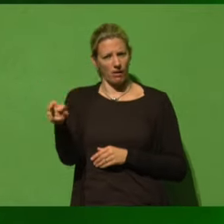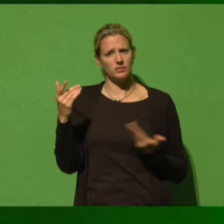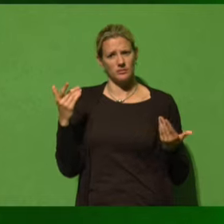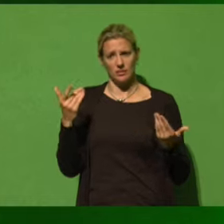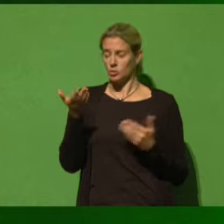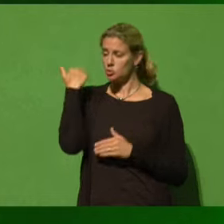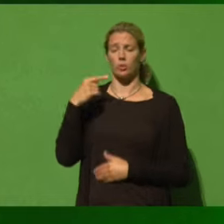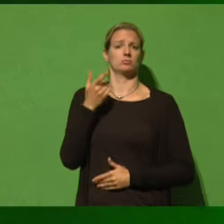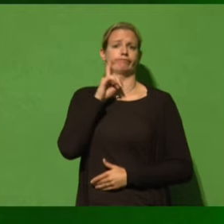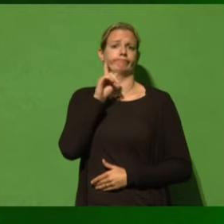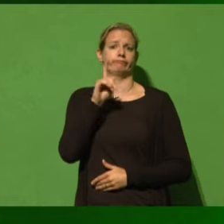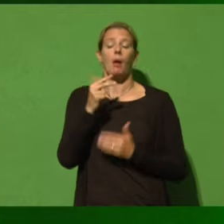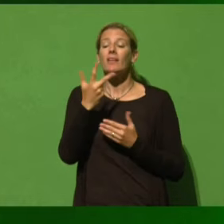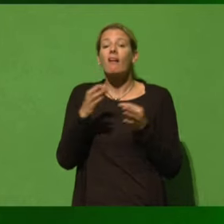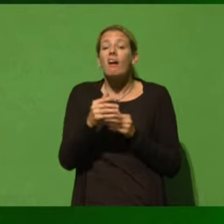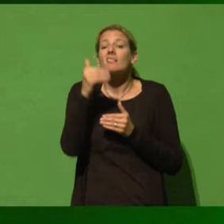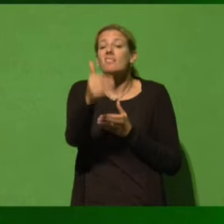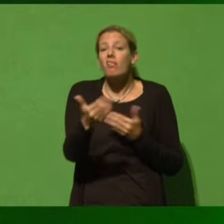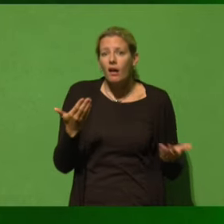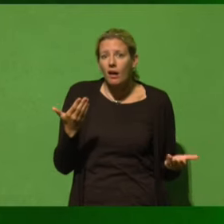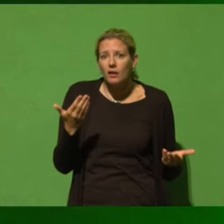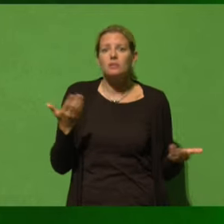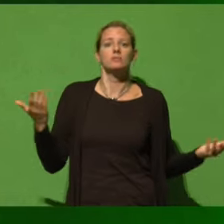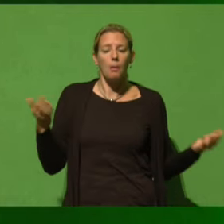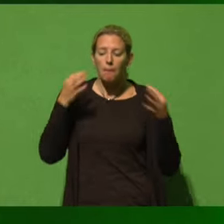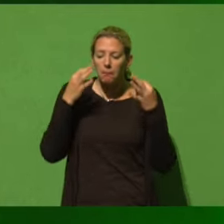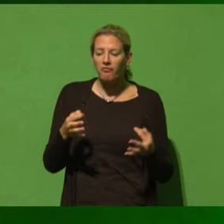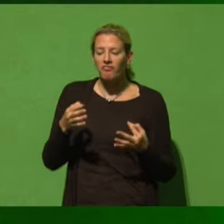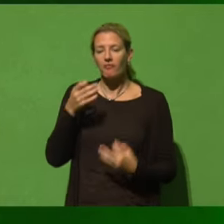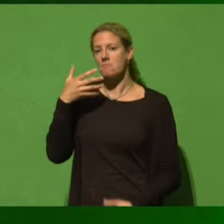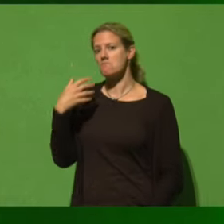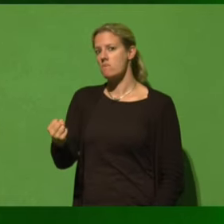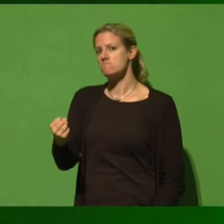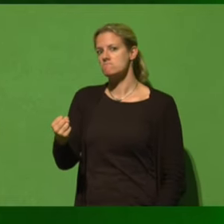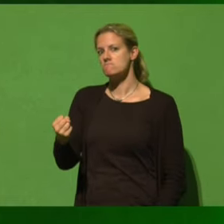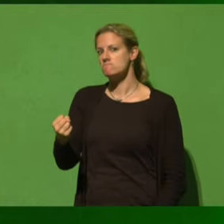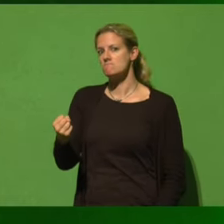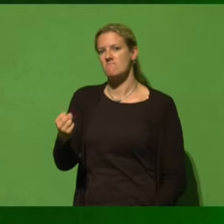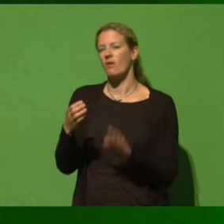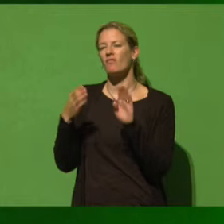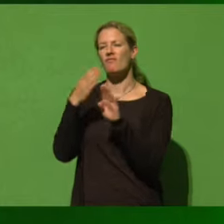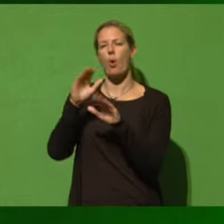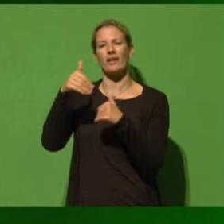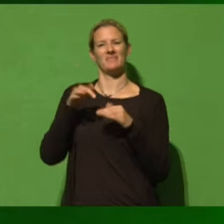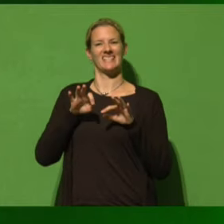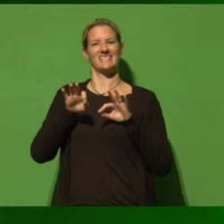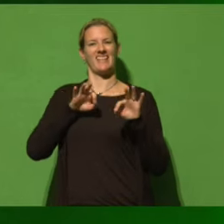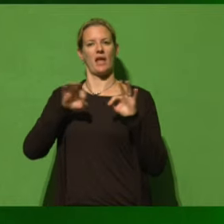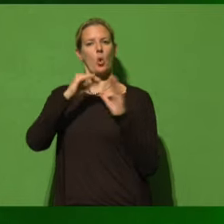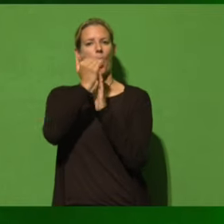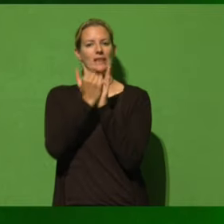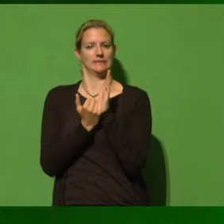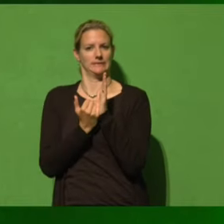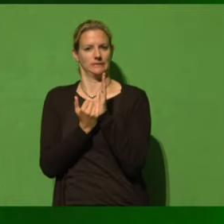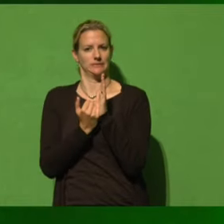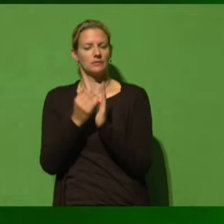schon die Unwahrheit. Aber es hat nur drei Tage gedauert. Dann ist klar geworden, dass die sogenannten Selektorenlisten, wo es darum geht zu erkennen,